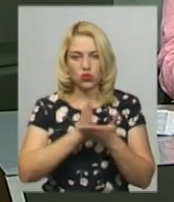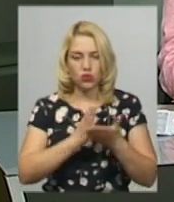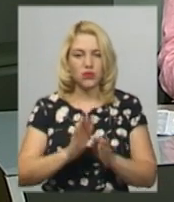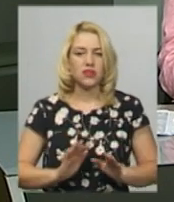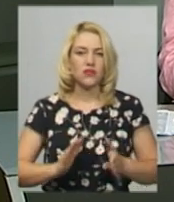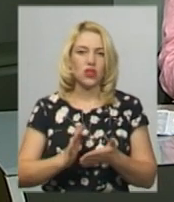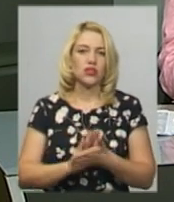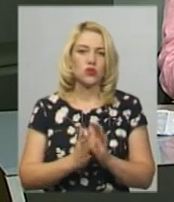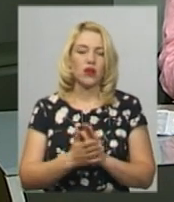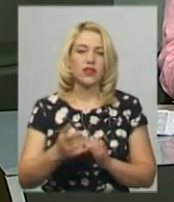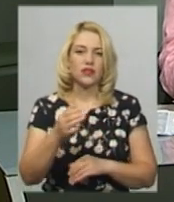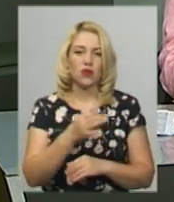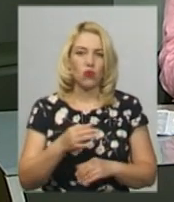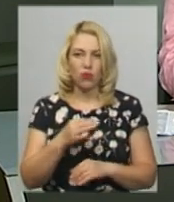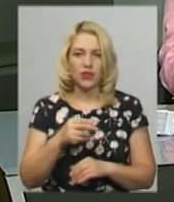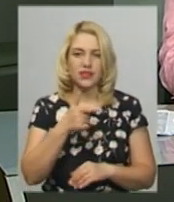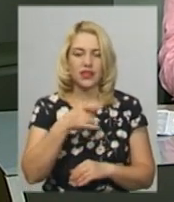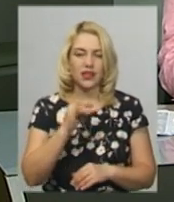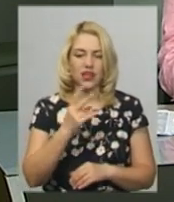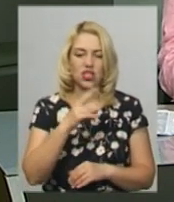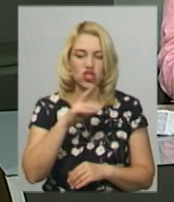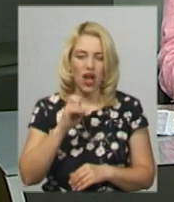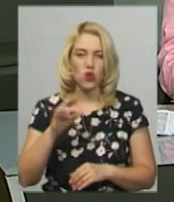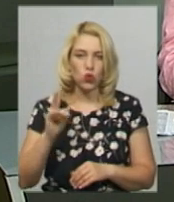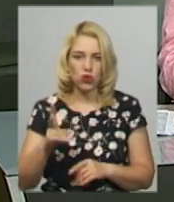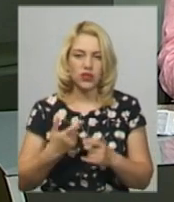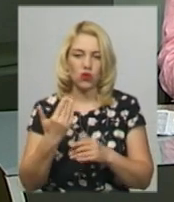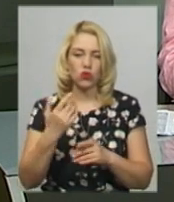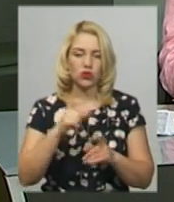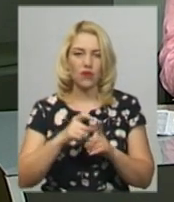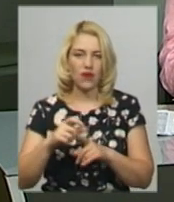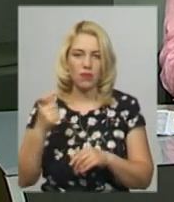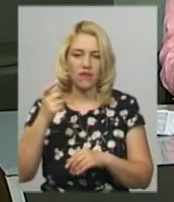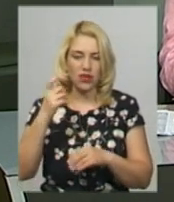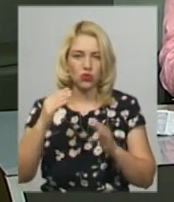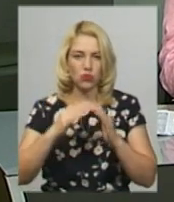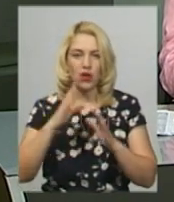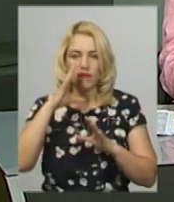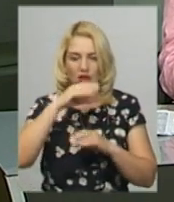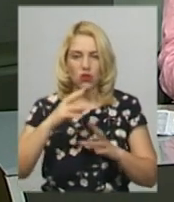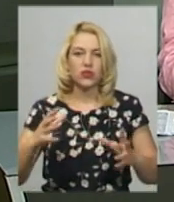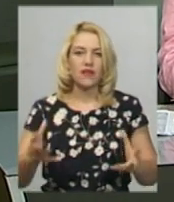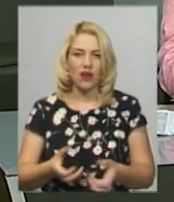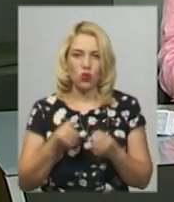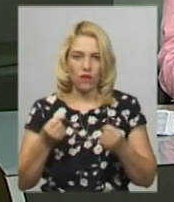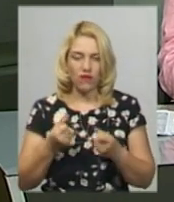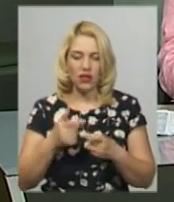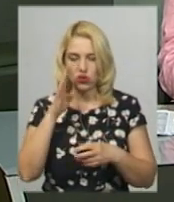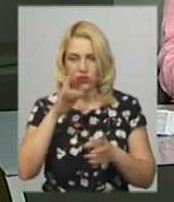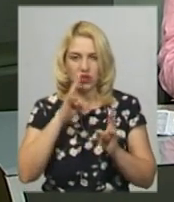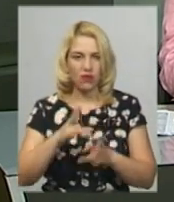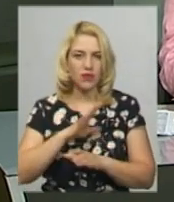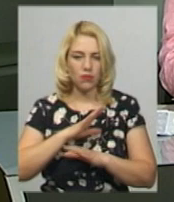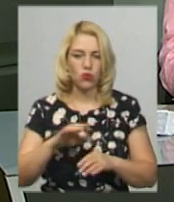надзвичайних ситуацій в області Віталій Гричанюк. За його словами, власника будинку вдалося врятувати. Чоловік не травмувався. У гасінні